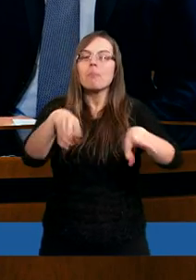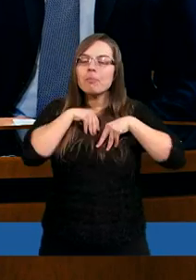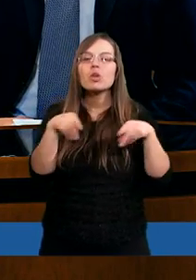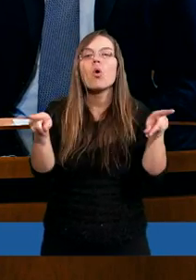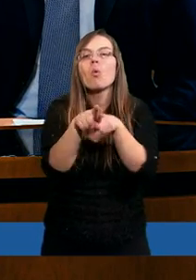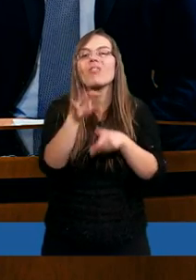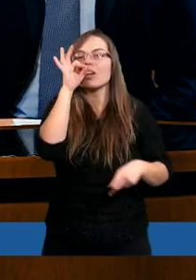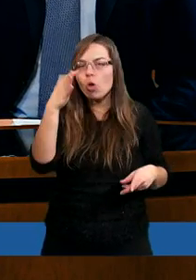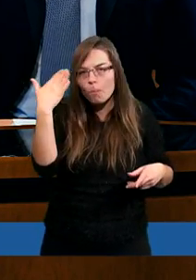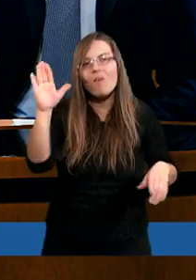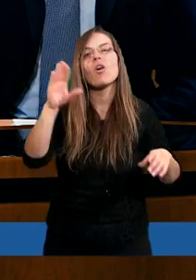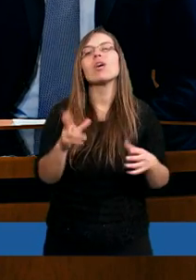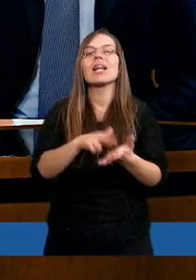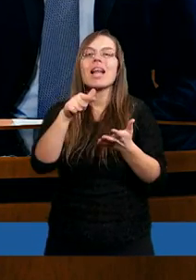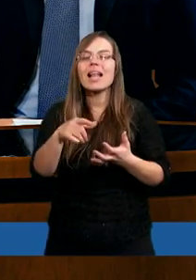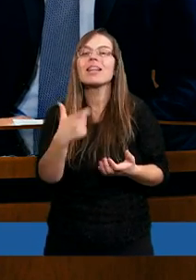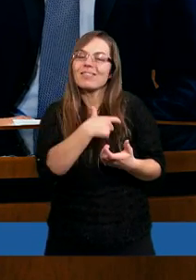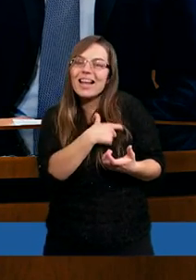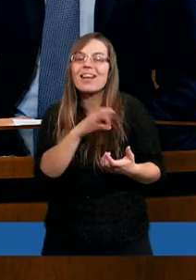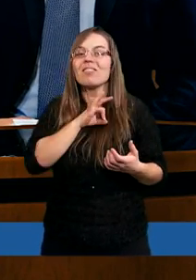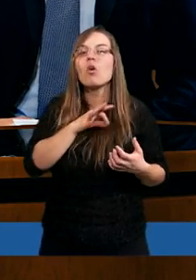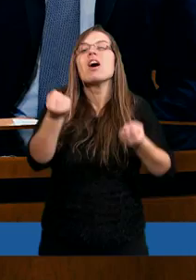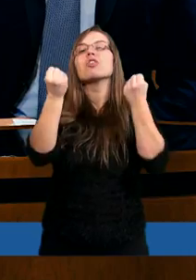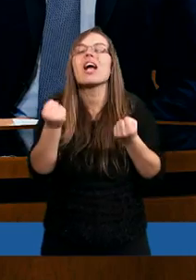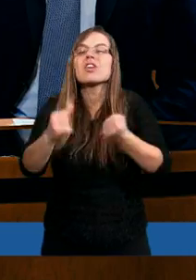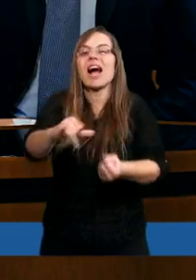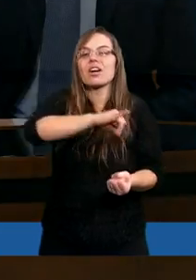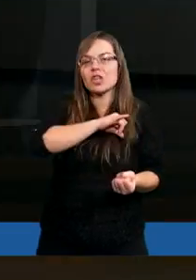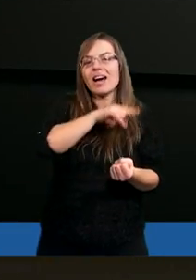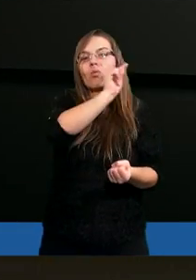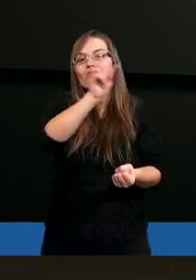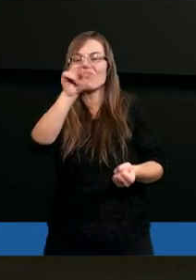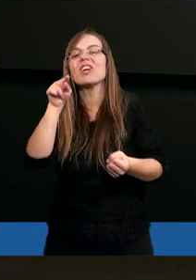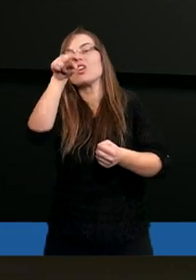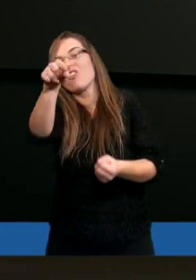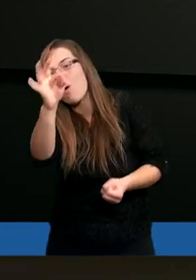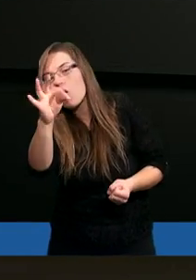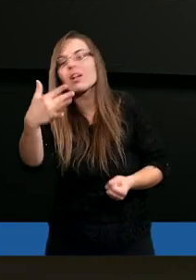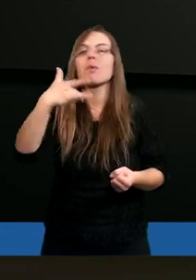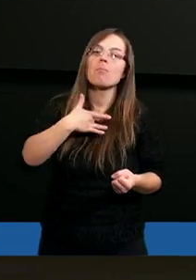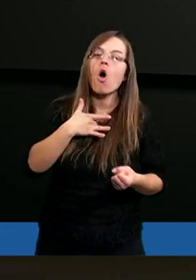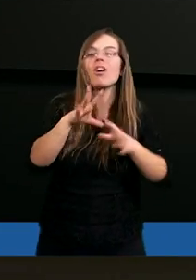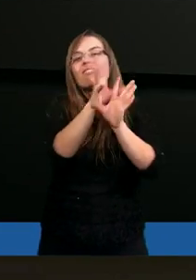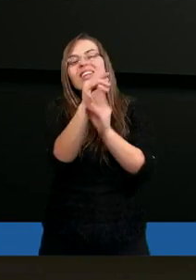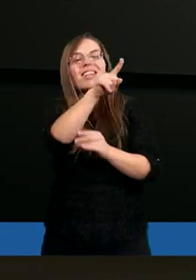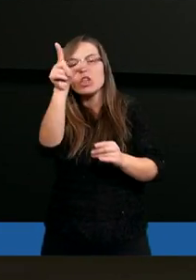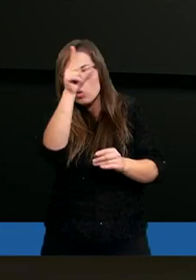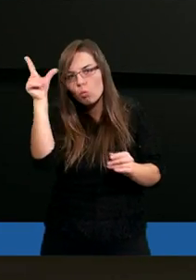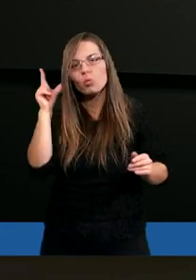przyjął również dobrowolnie na swoje serce ciężar grzechów. Grzechów popełnionych przez ludzi.